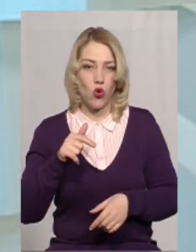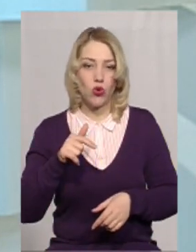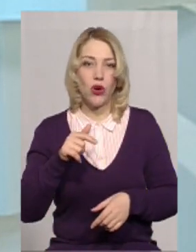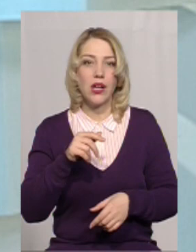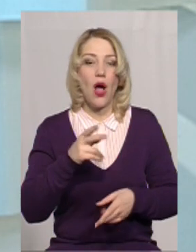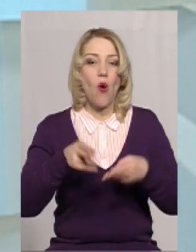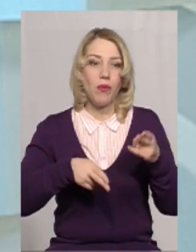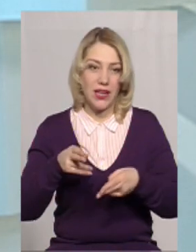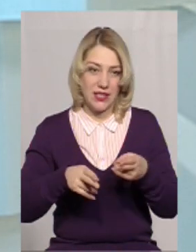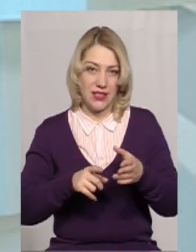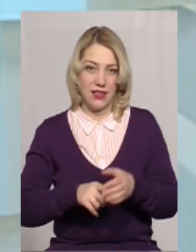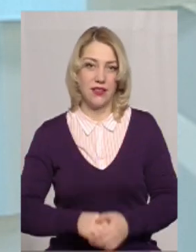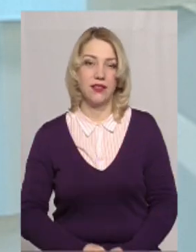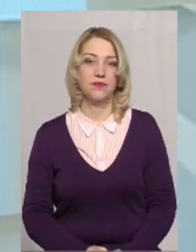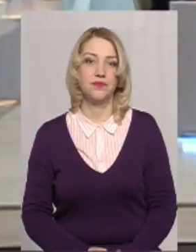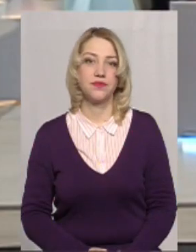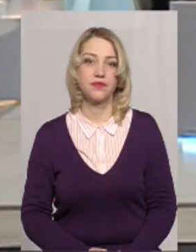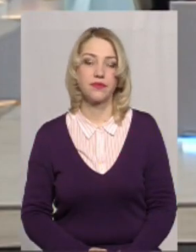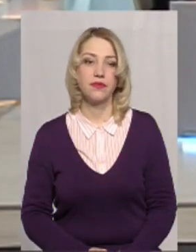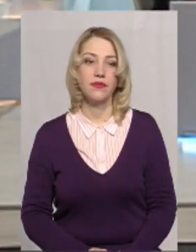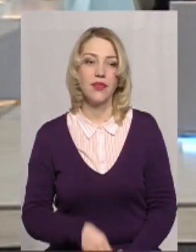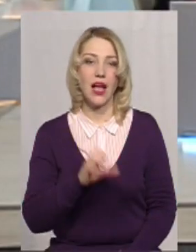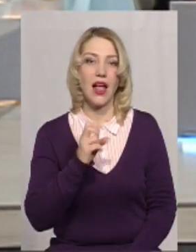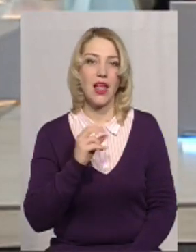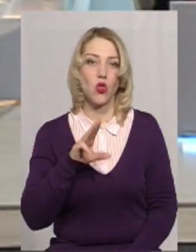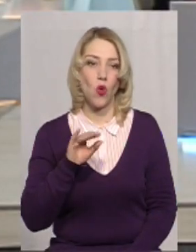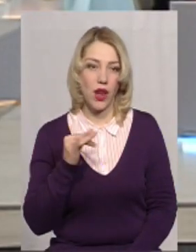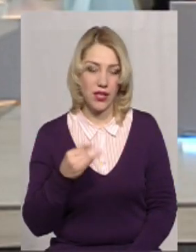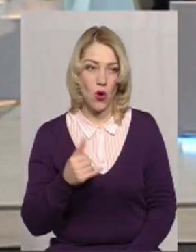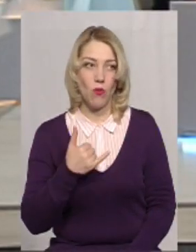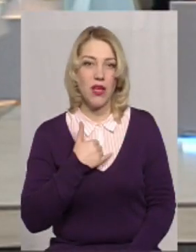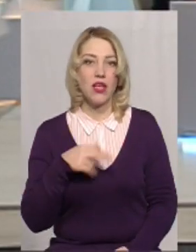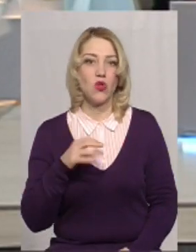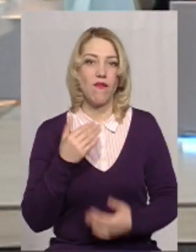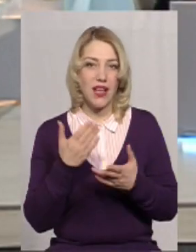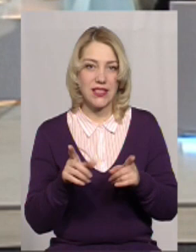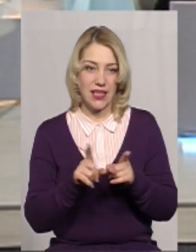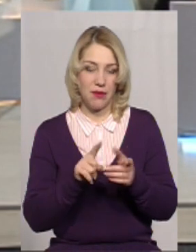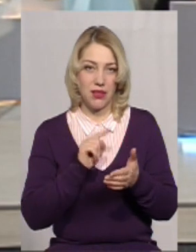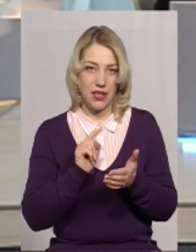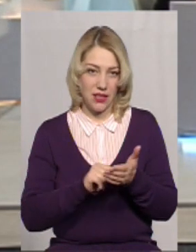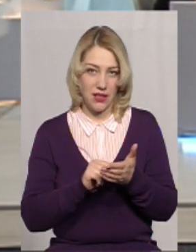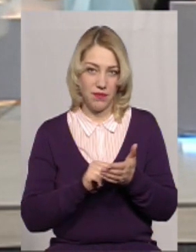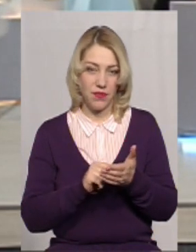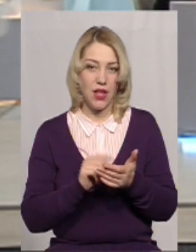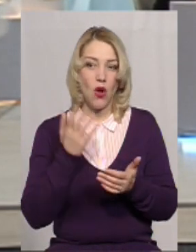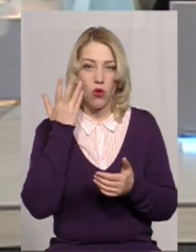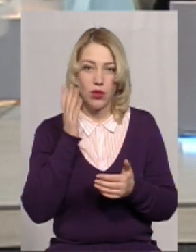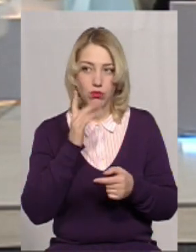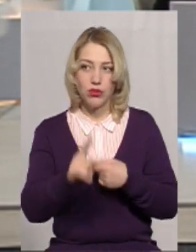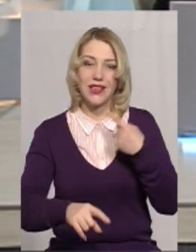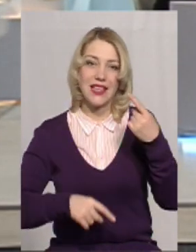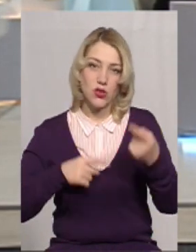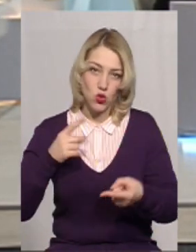кардіохірургічні операційні. Пане Анатолію, в мене до вас таке питання. Коли буде наступне